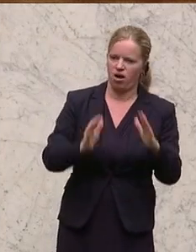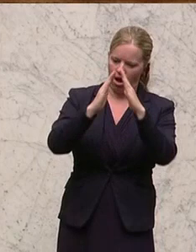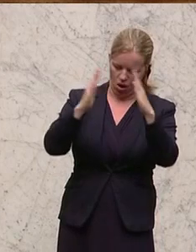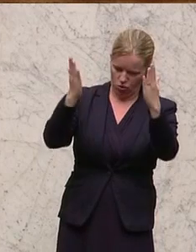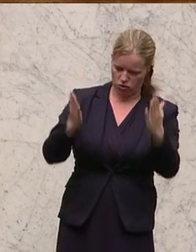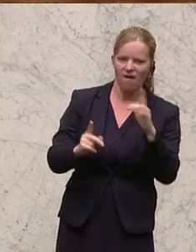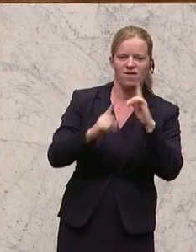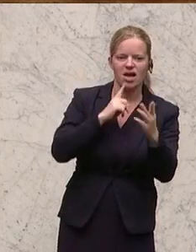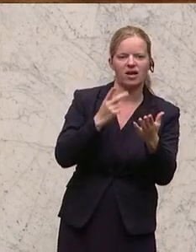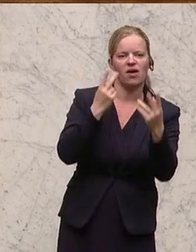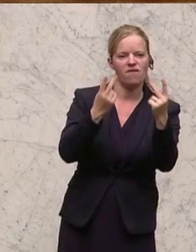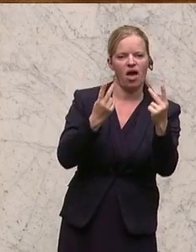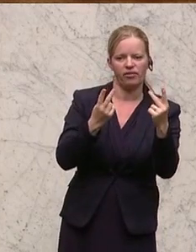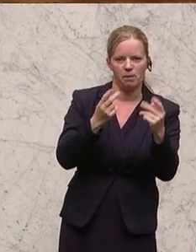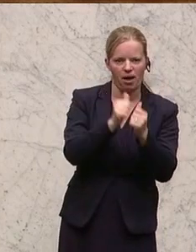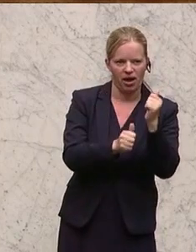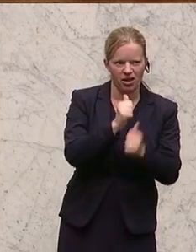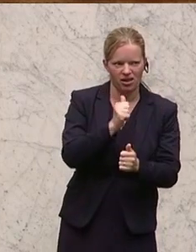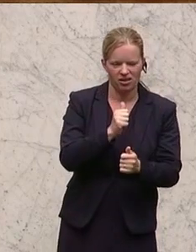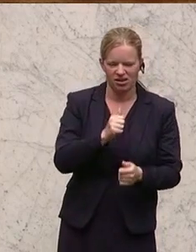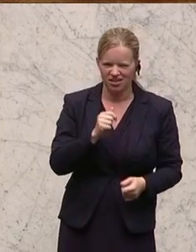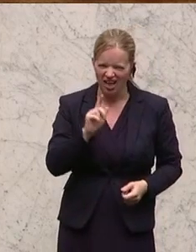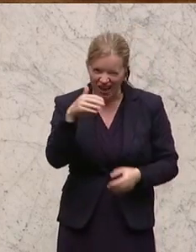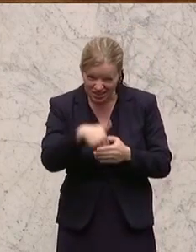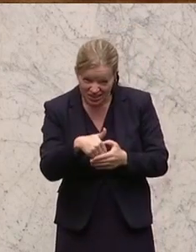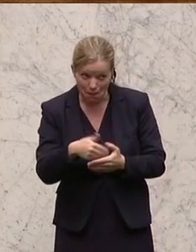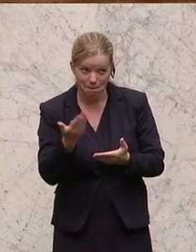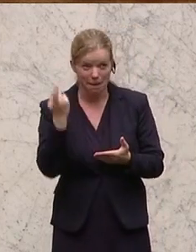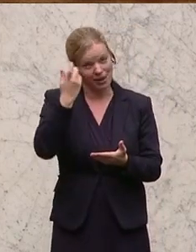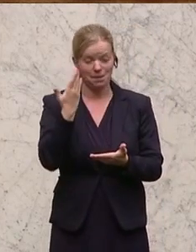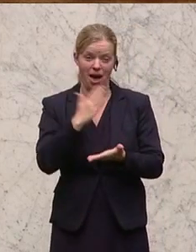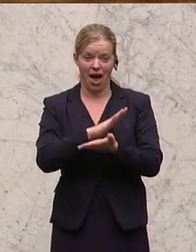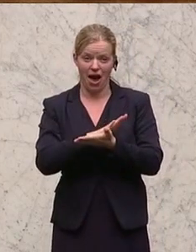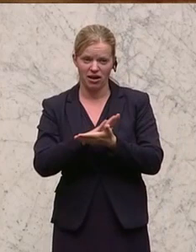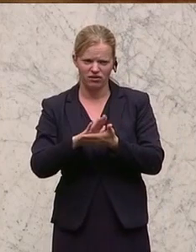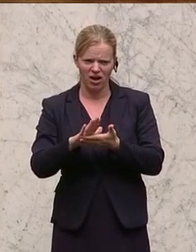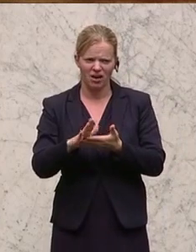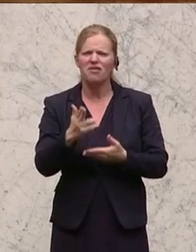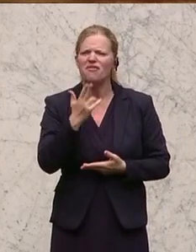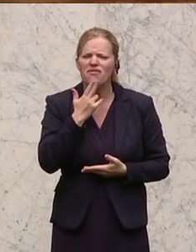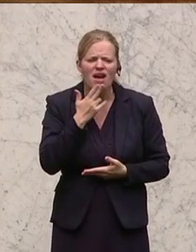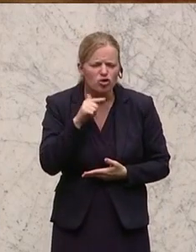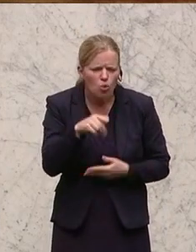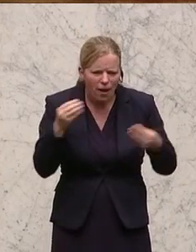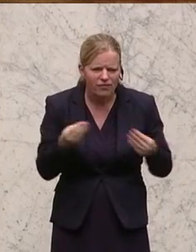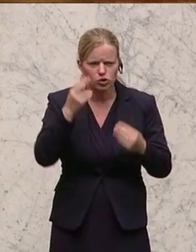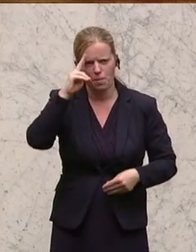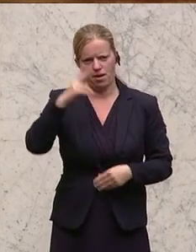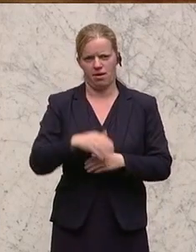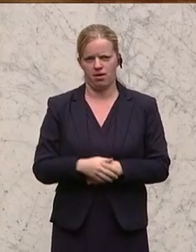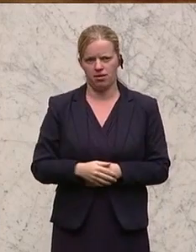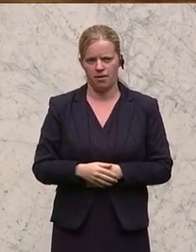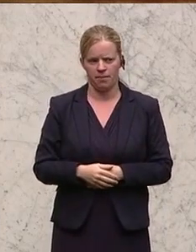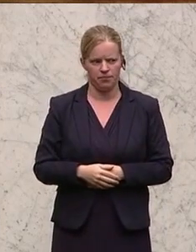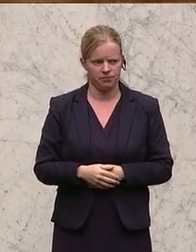jetzt erklären Sie mir bitte, was ist das für eine Vereinfachung? Wer hat sich sowas überlegt im Finanzministerium? Welcher Finanzminister stellt sich hin und